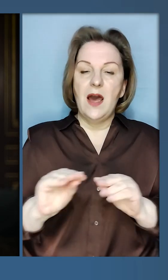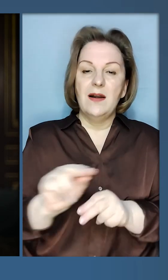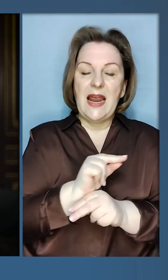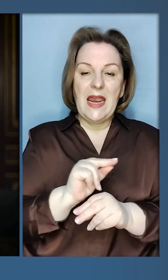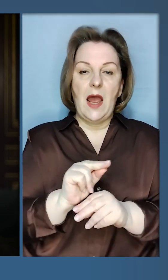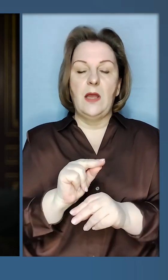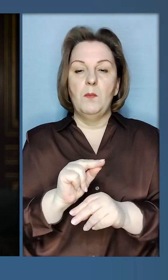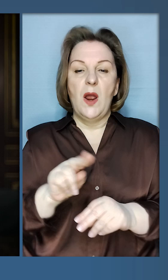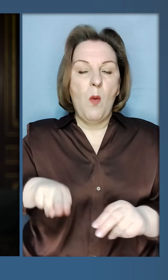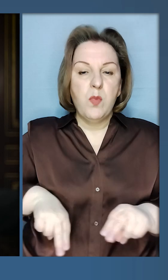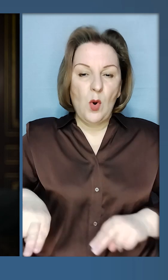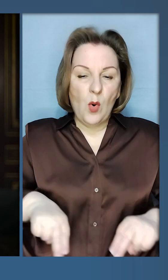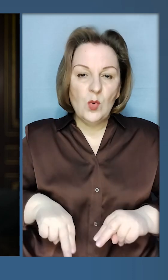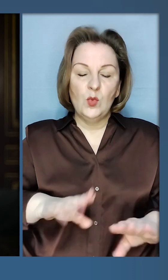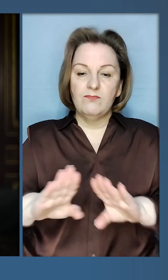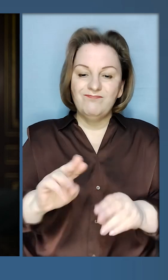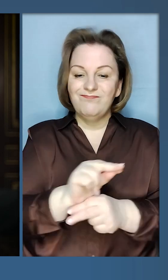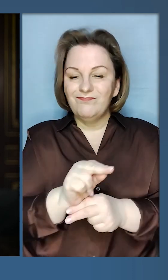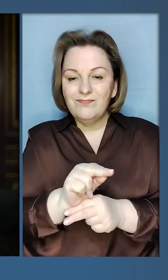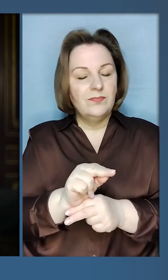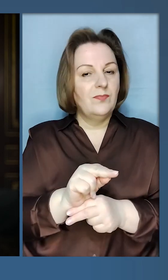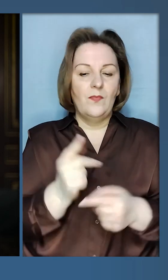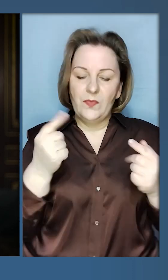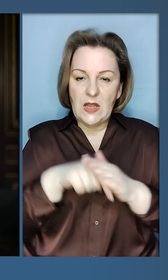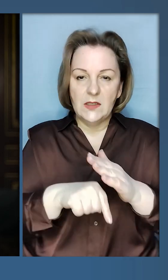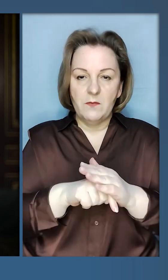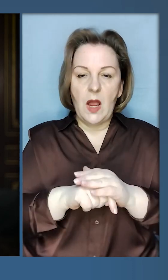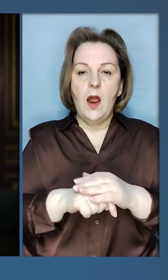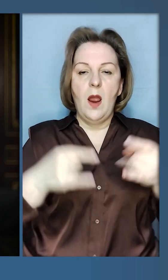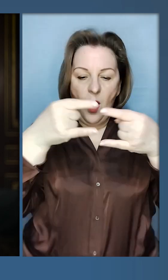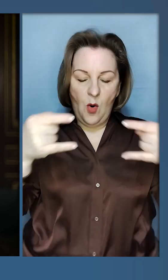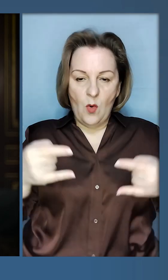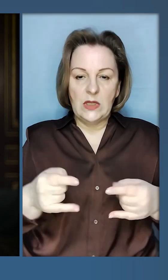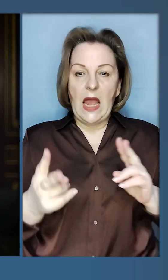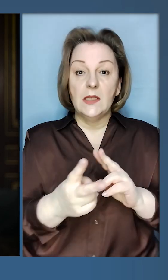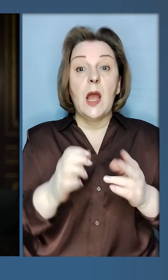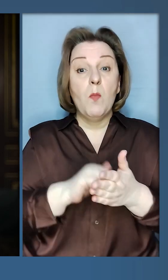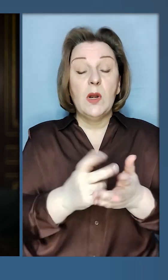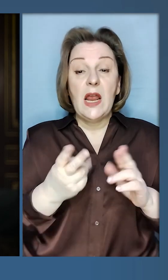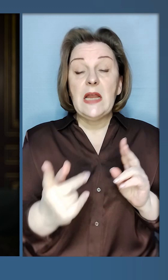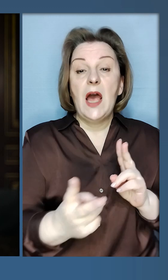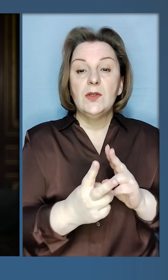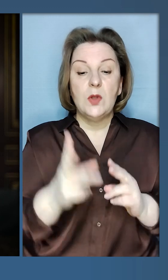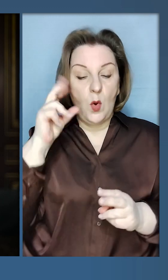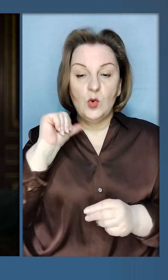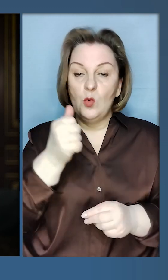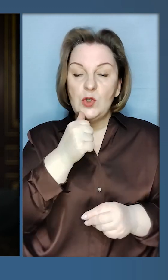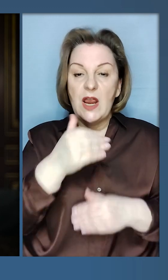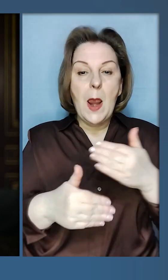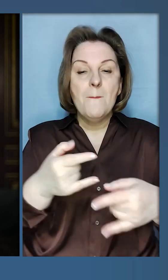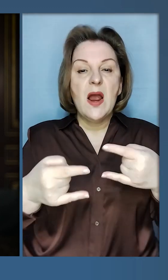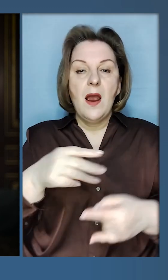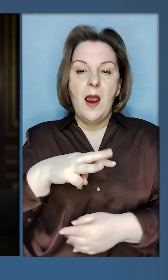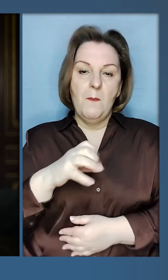редакторами, продюсерами. Дуже змістовна онлайн-зустріч. Привід для зустрічі – річниця